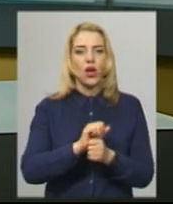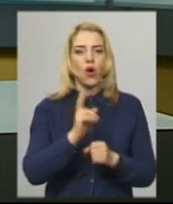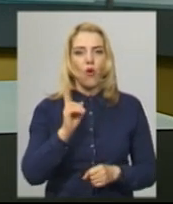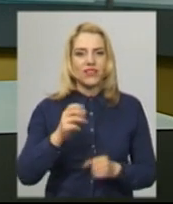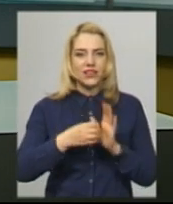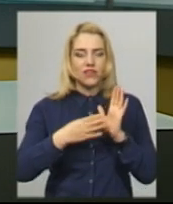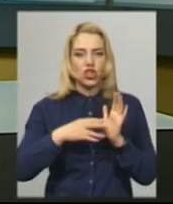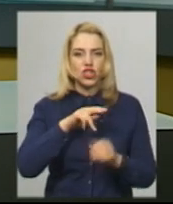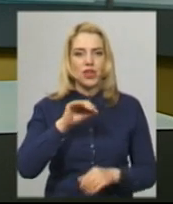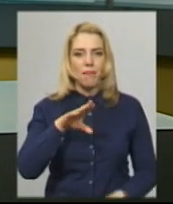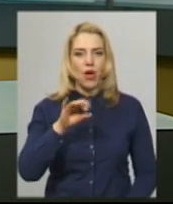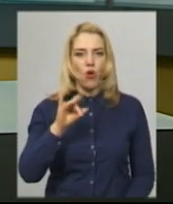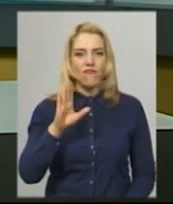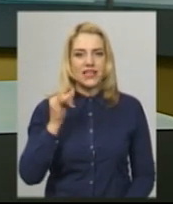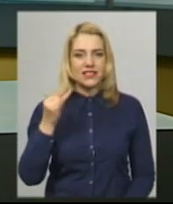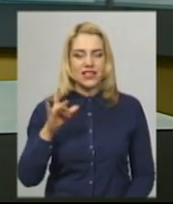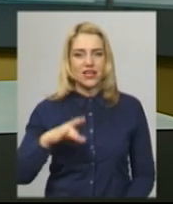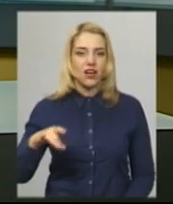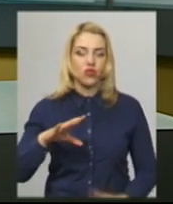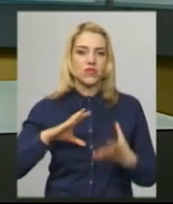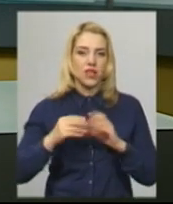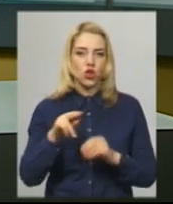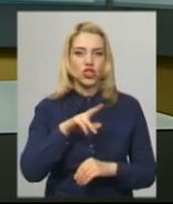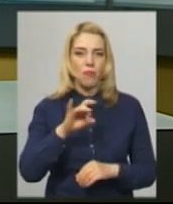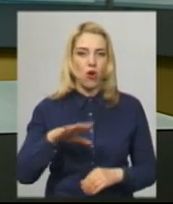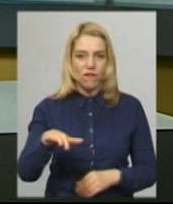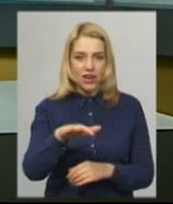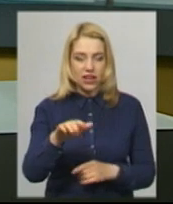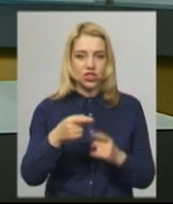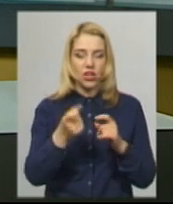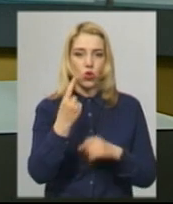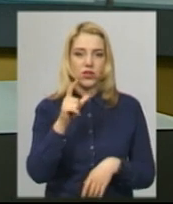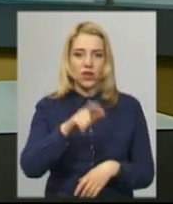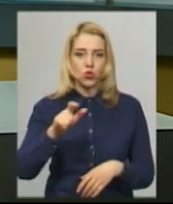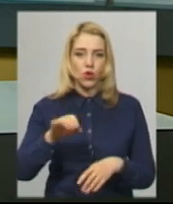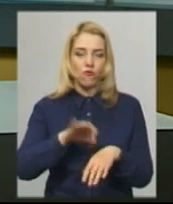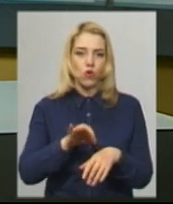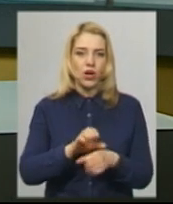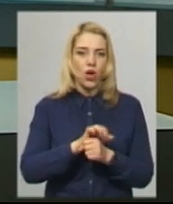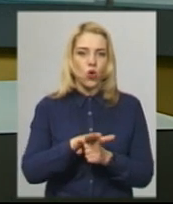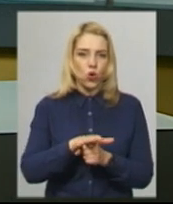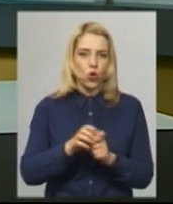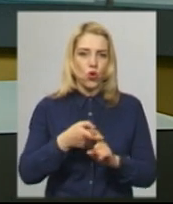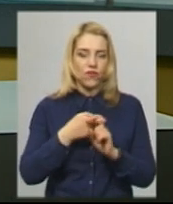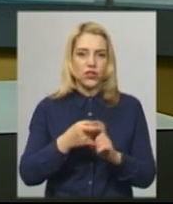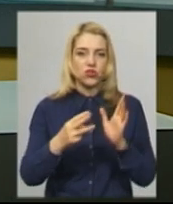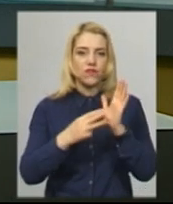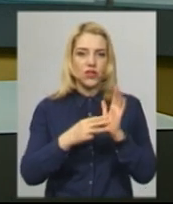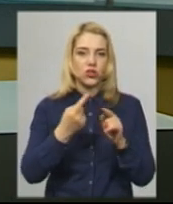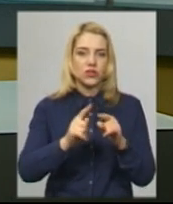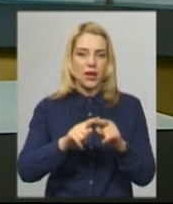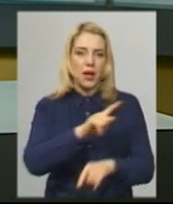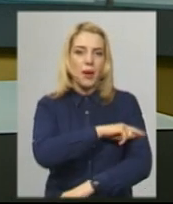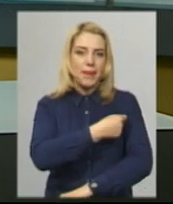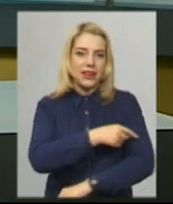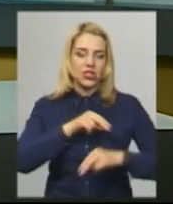у Чемеровецькому районі. Загалом на Чемеровеччині вже 11 осіб, хворих на коронавірус, серед них 8 медичних працівників.